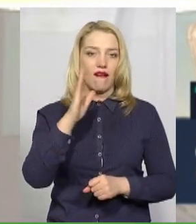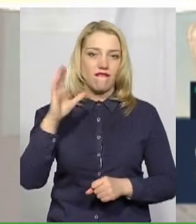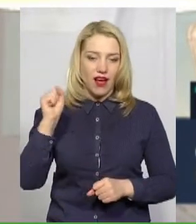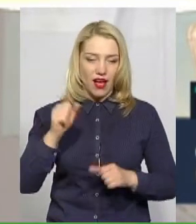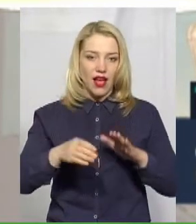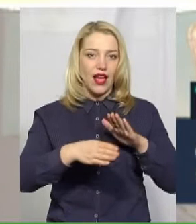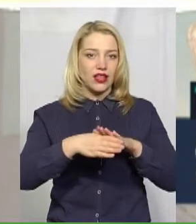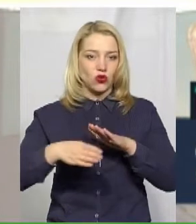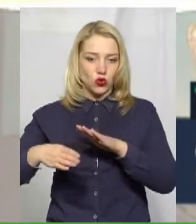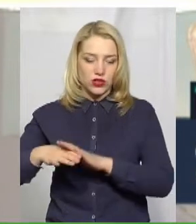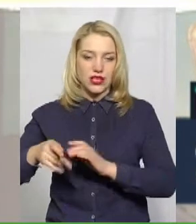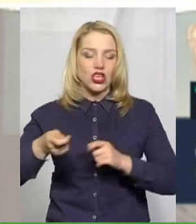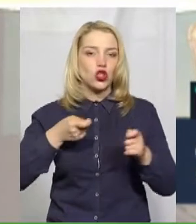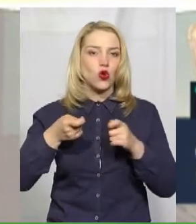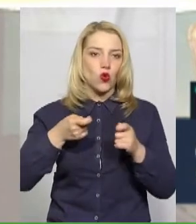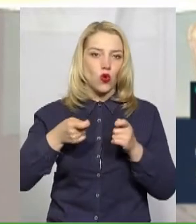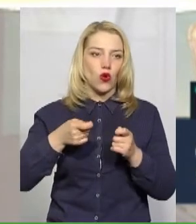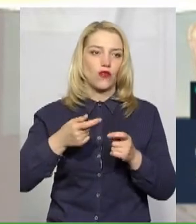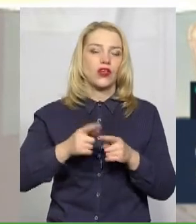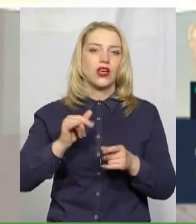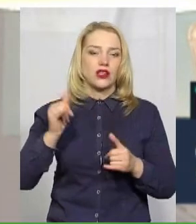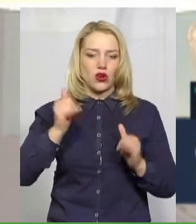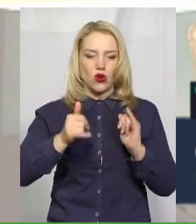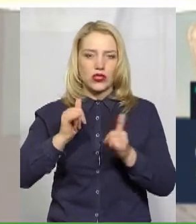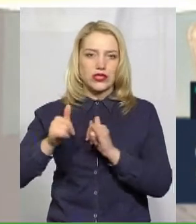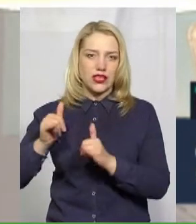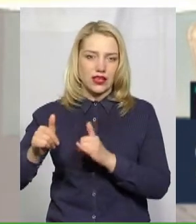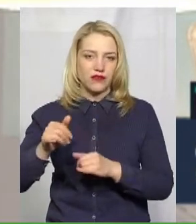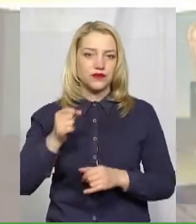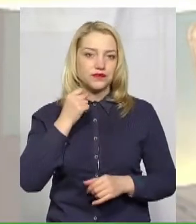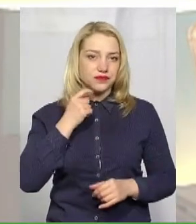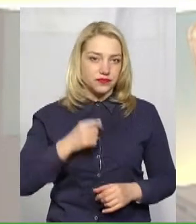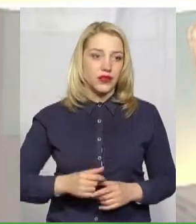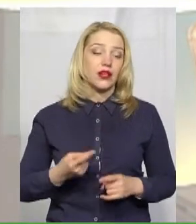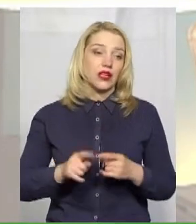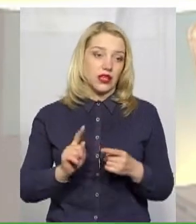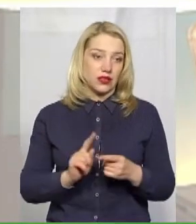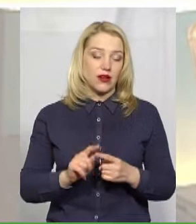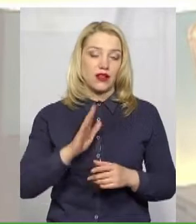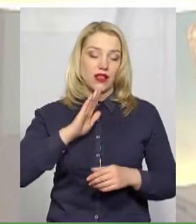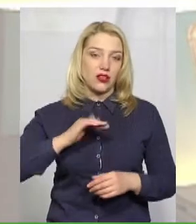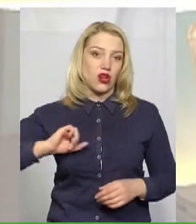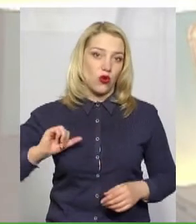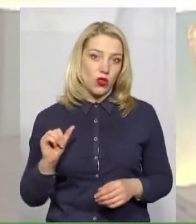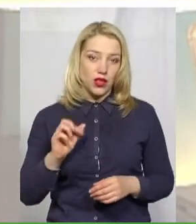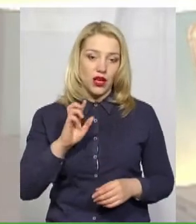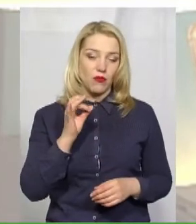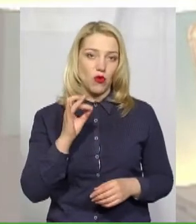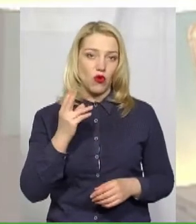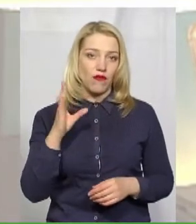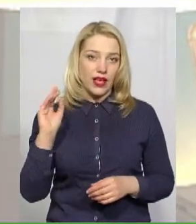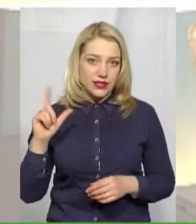точки, які продають напої на розлив. Наша колега Леся Боровець підготувала сюжет про те,